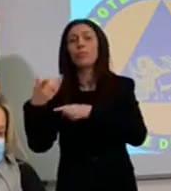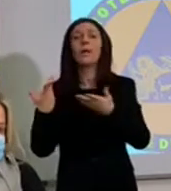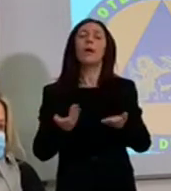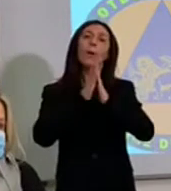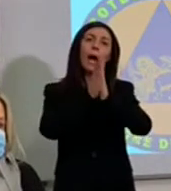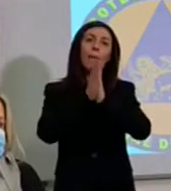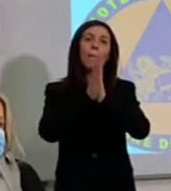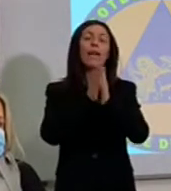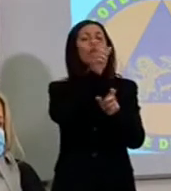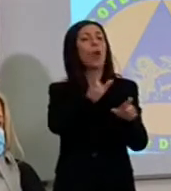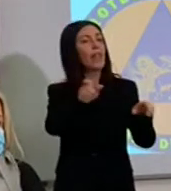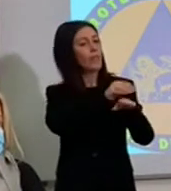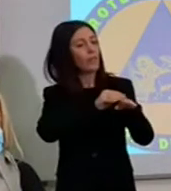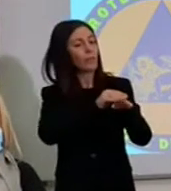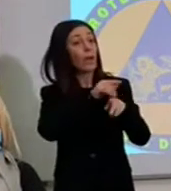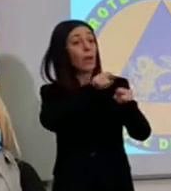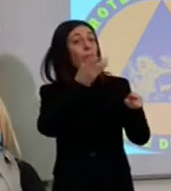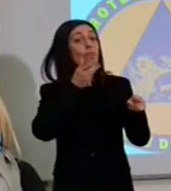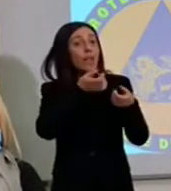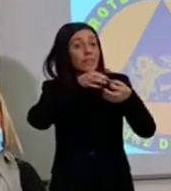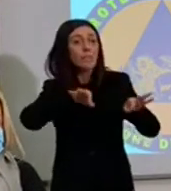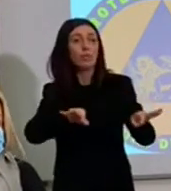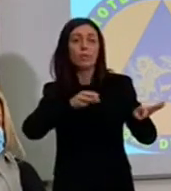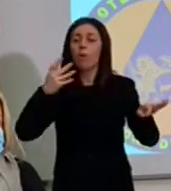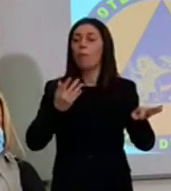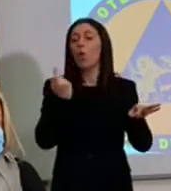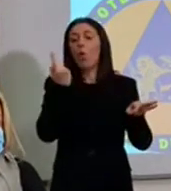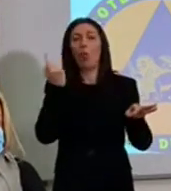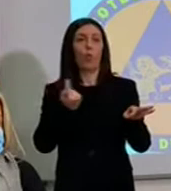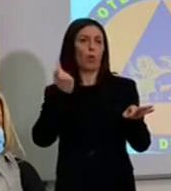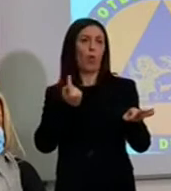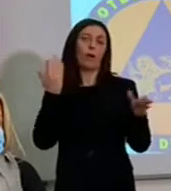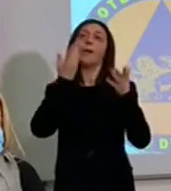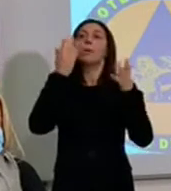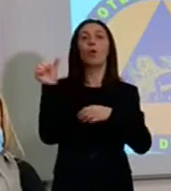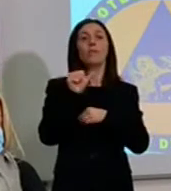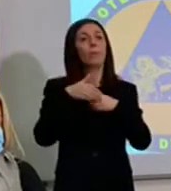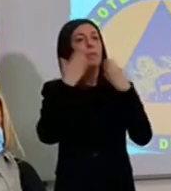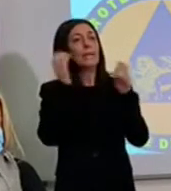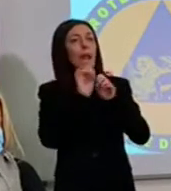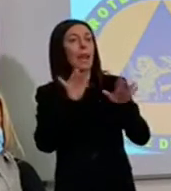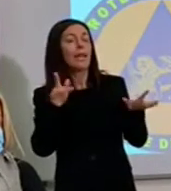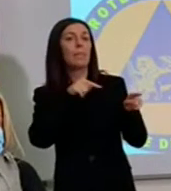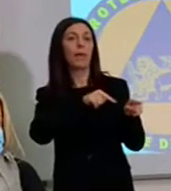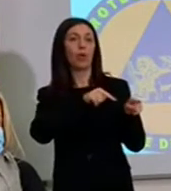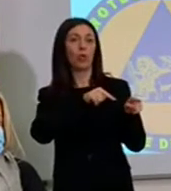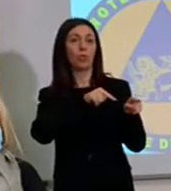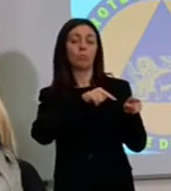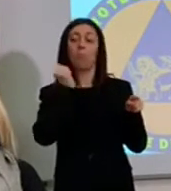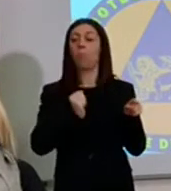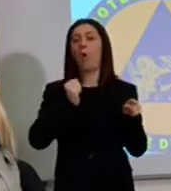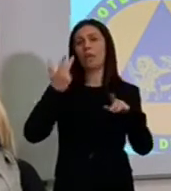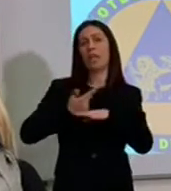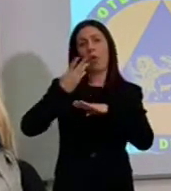tutto il personale infermieristico che si voglia mettere a disposizione che magari diceva io ho il sabato mattina libero, potrei andare a farmi 3-4 ore